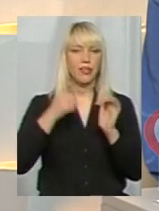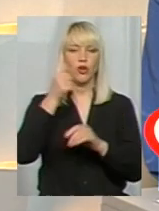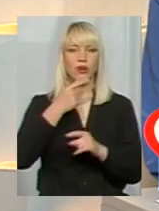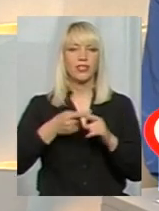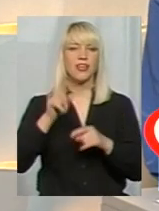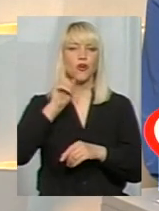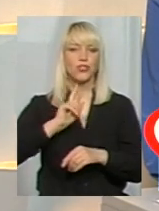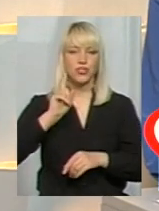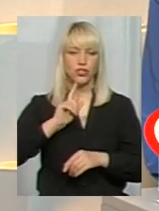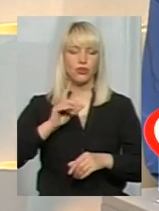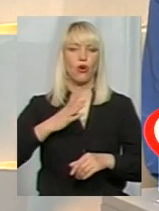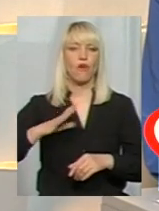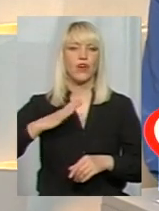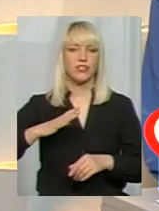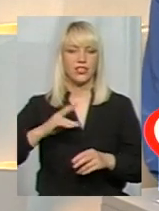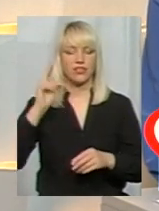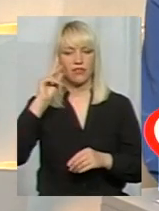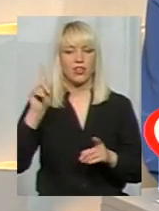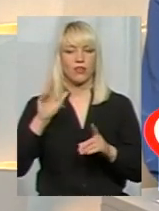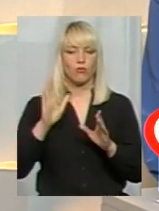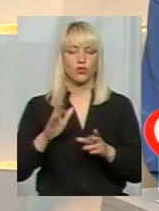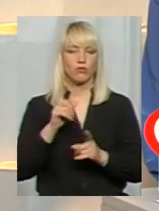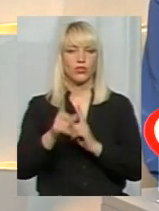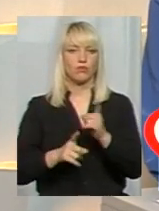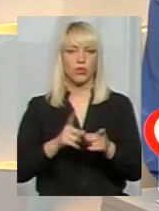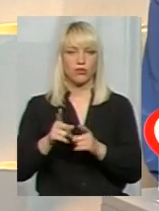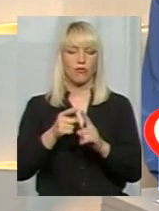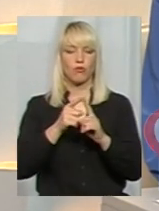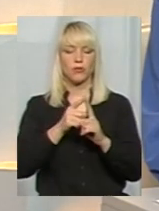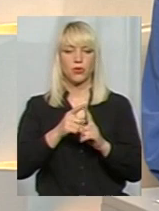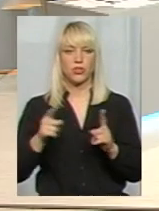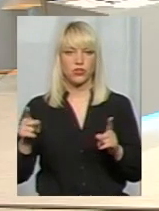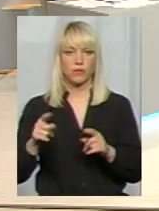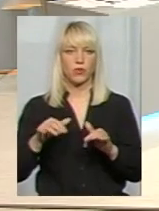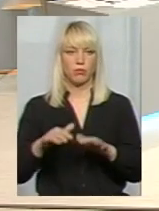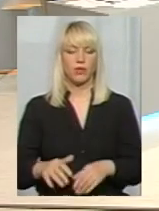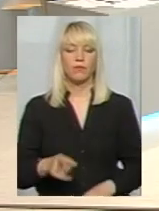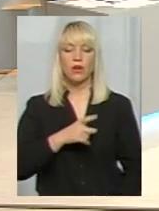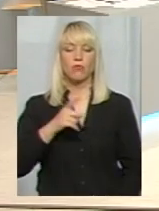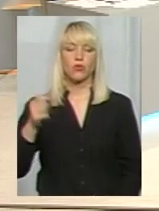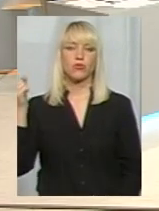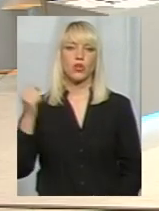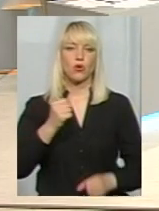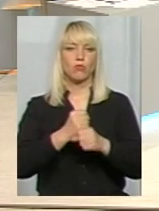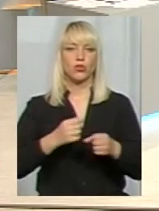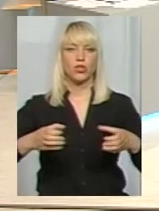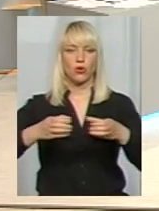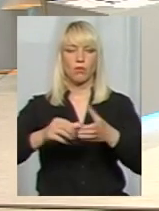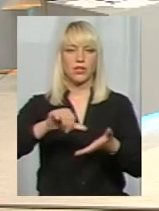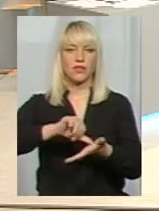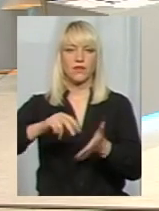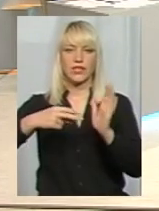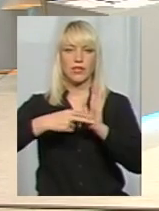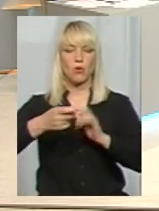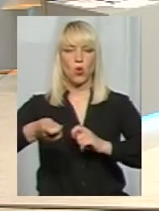можуть змінюватись в процесі проведення оздоровчої кампанії. Зрозуміло. Впродовж тижня робоча група із представників самих